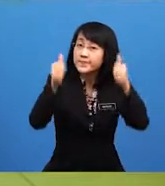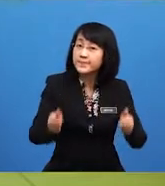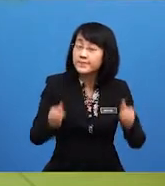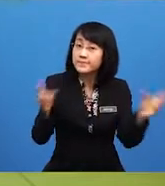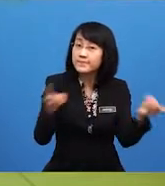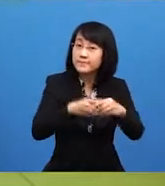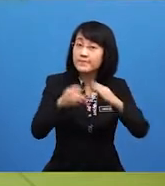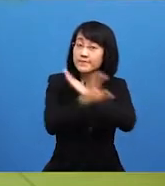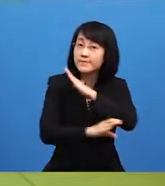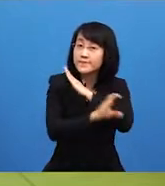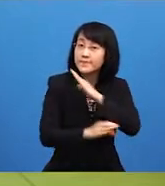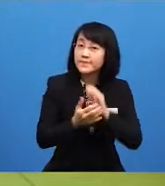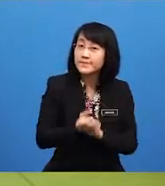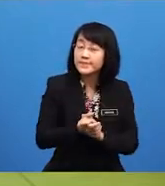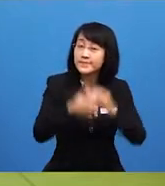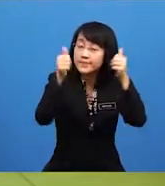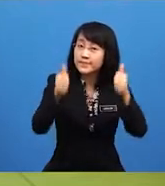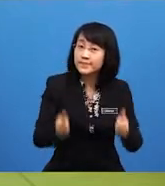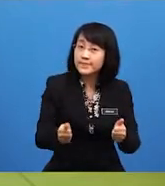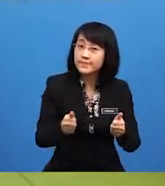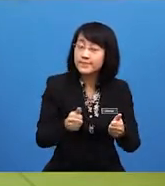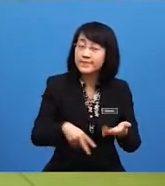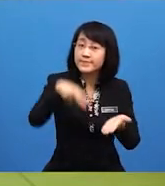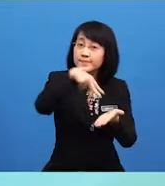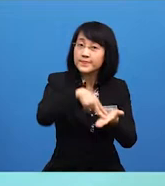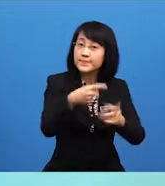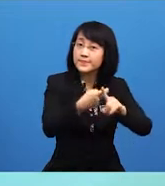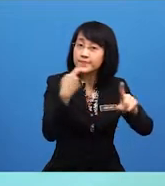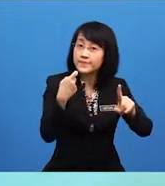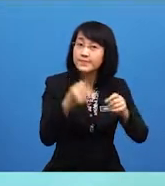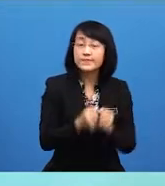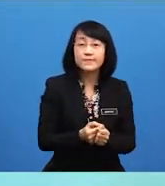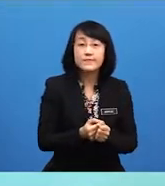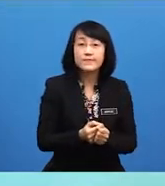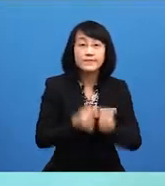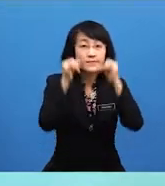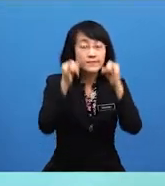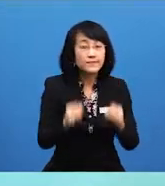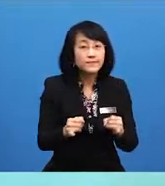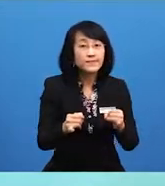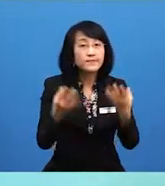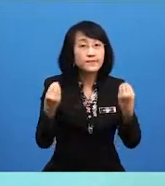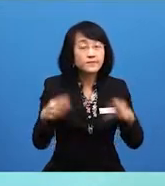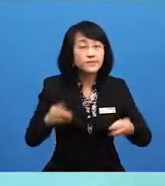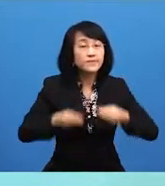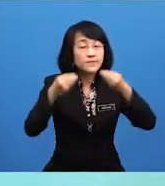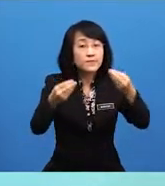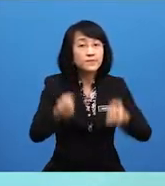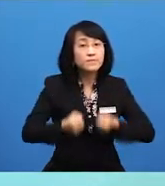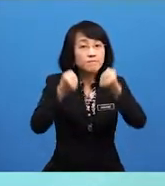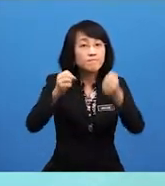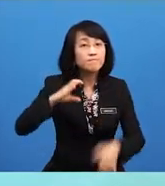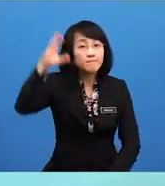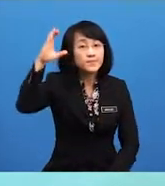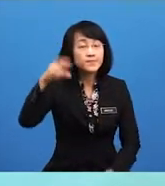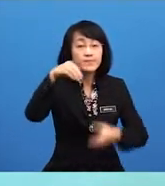Dewan Negara? Ahlinya terdiri daripada individu yang telah memberikan sumbangan cemelang